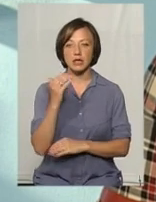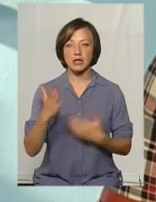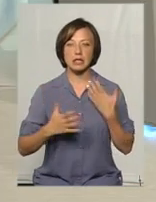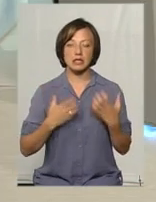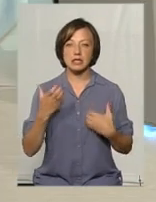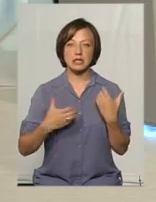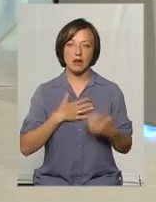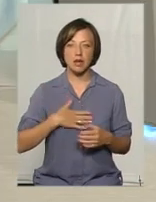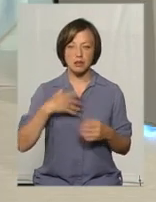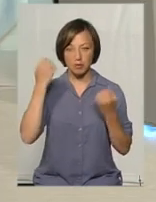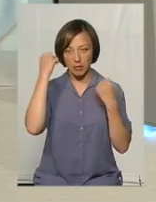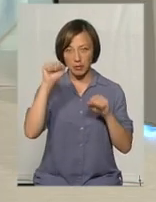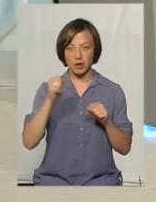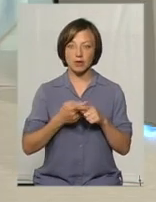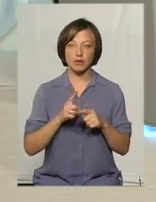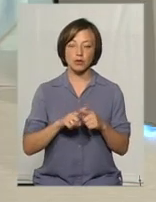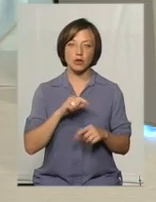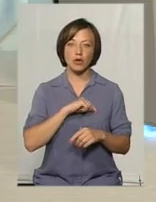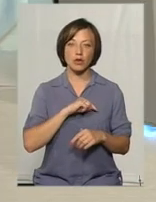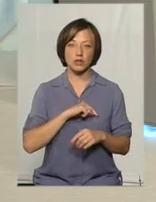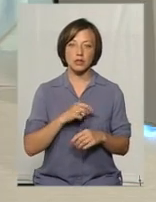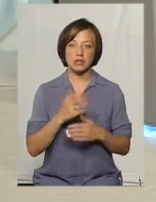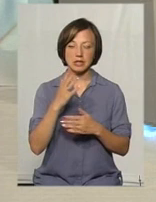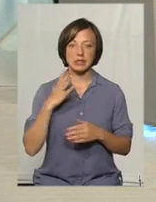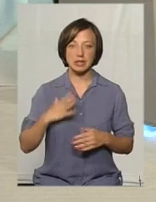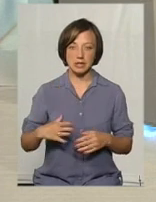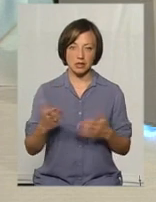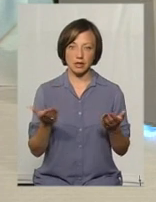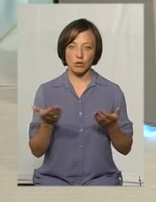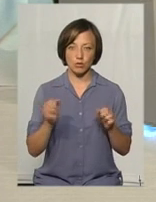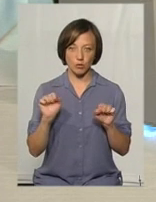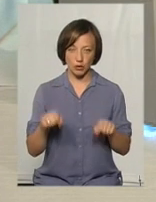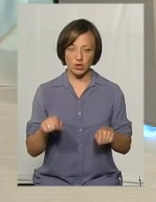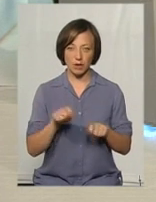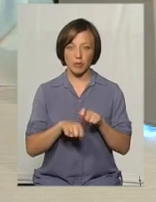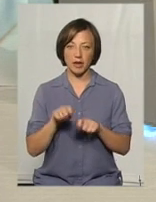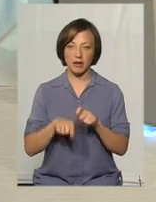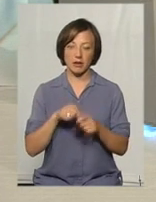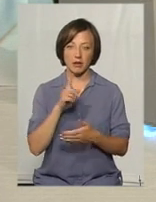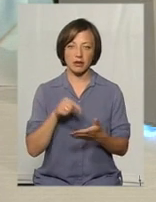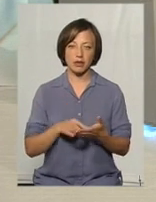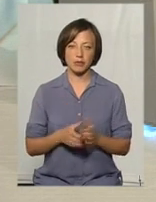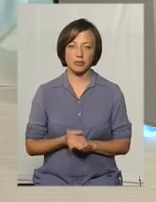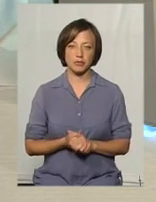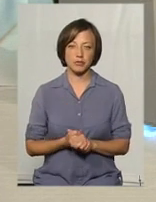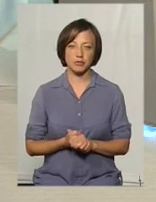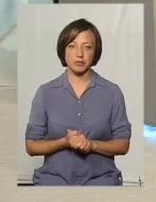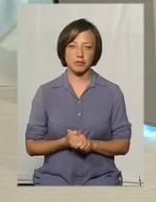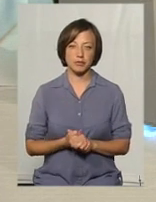вона взагалі нічого не пам'ятає, оцю психологічну стійкість, можливо, якусь. А можна якось протестувати вдома?